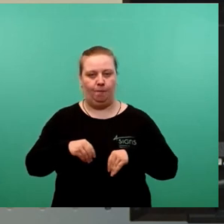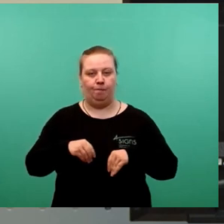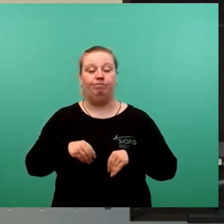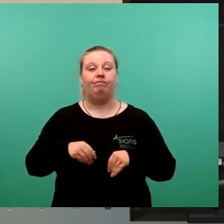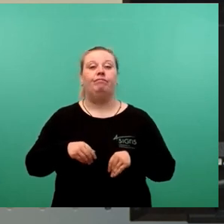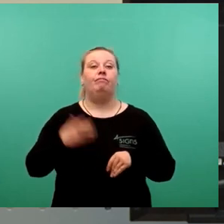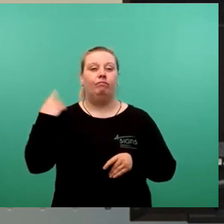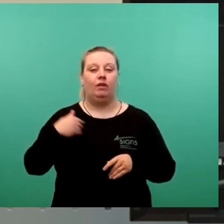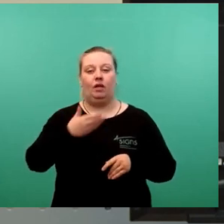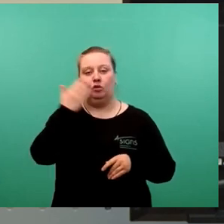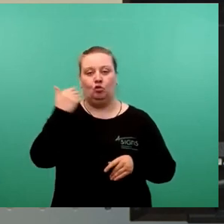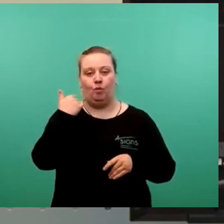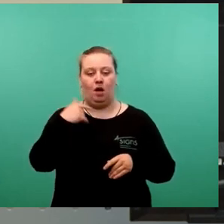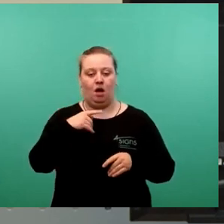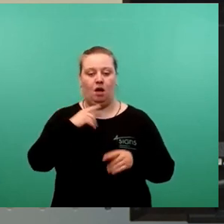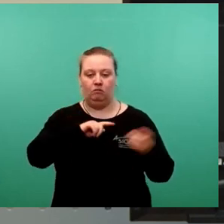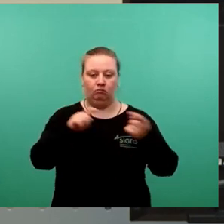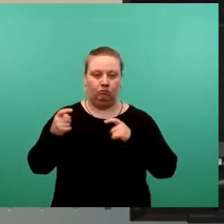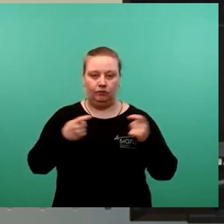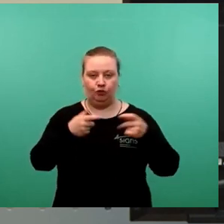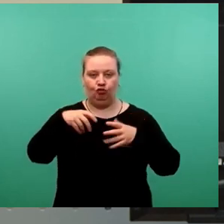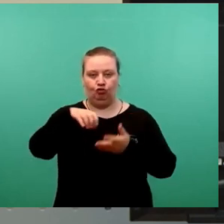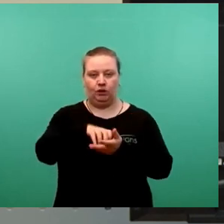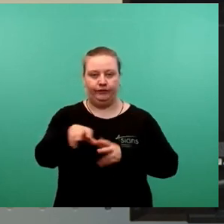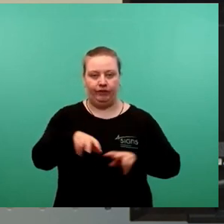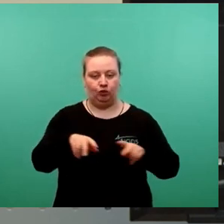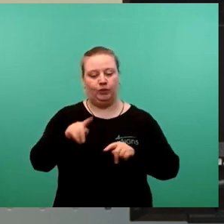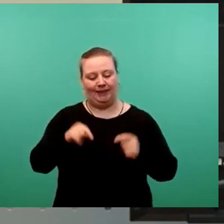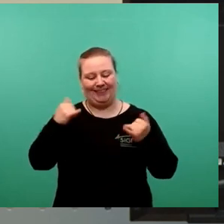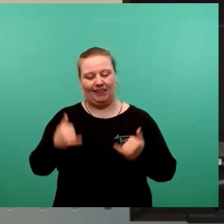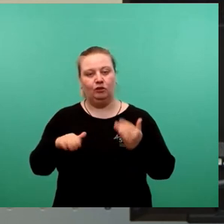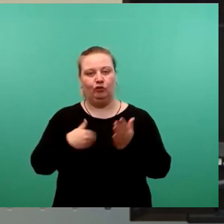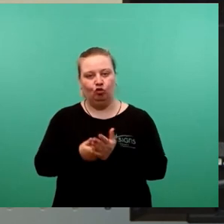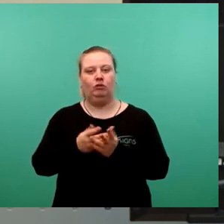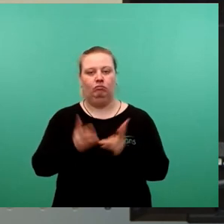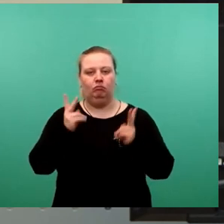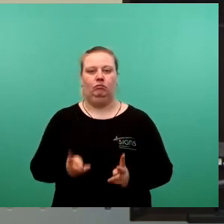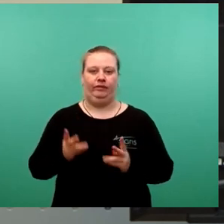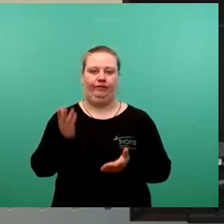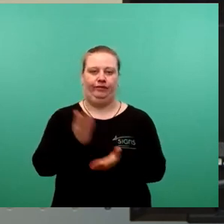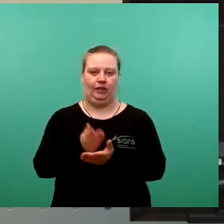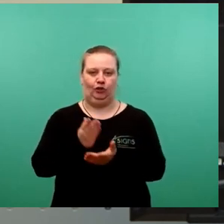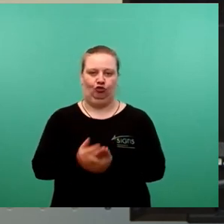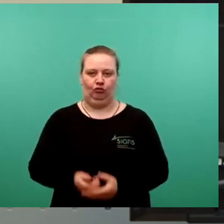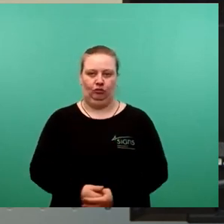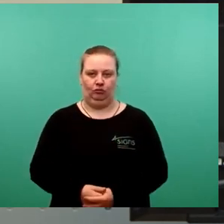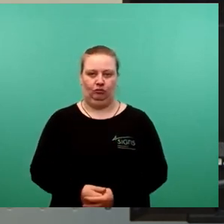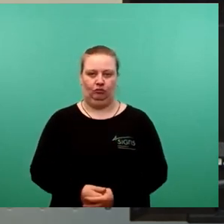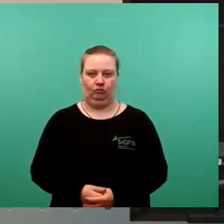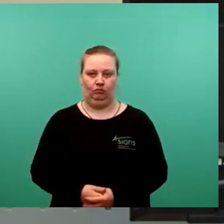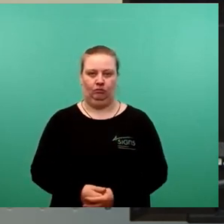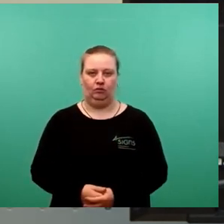andauernde Hängepartie in der Stadtverwaltung mit diesem Vorschlag nun ein Ende finden kann, wie es die